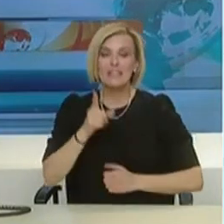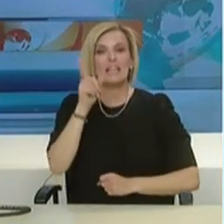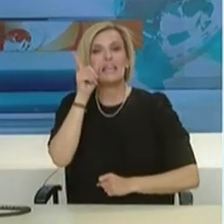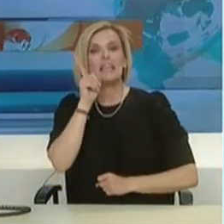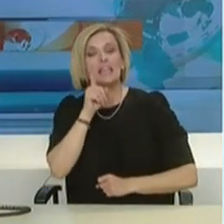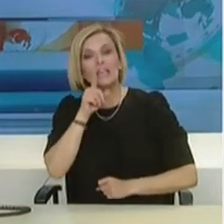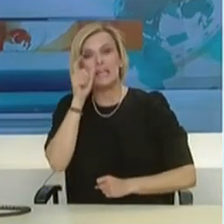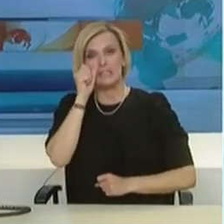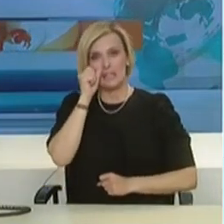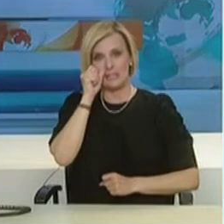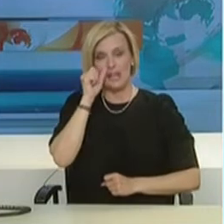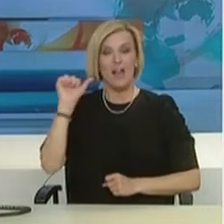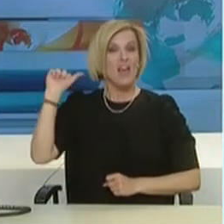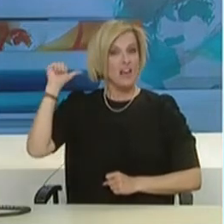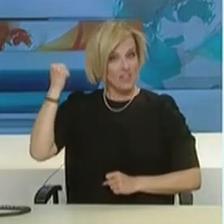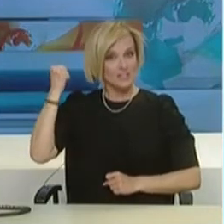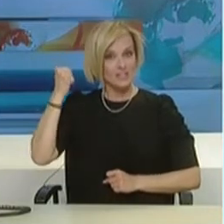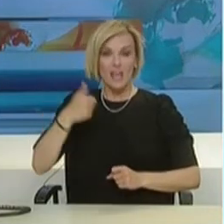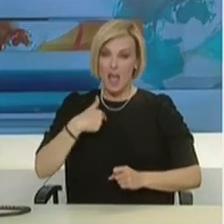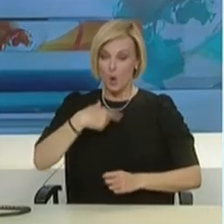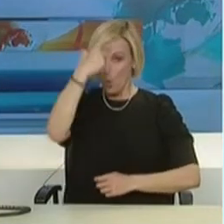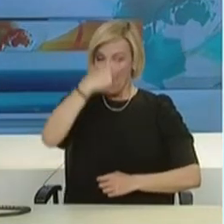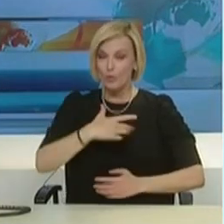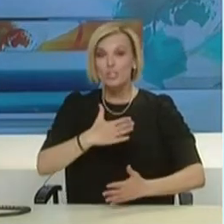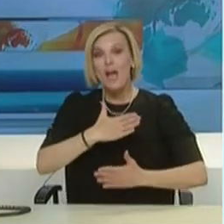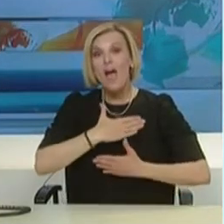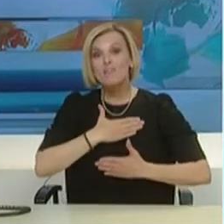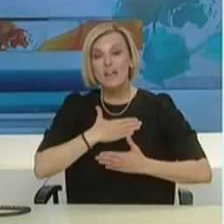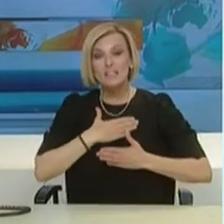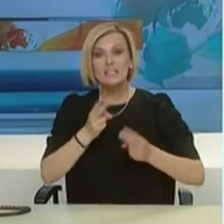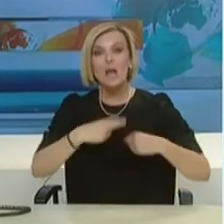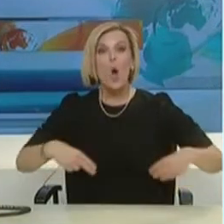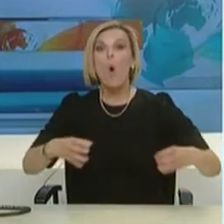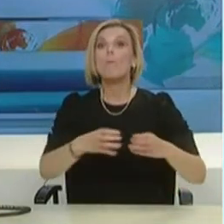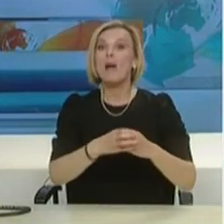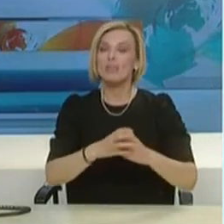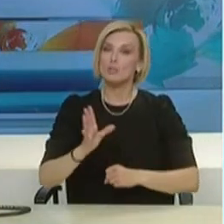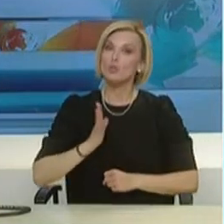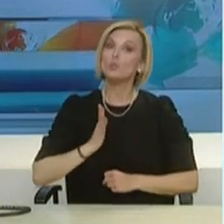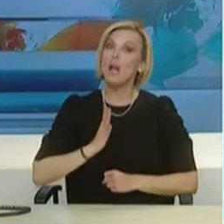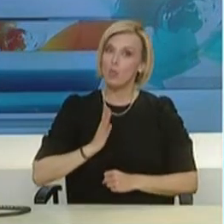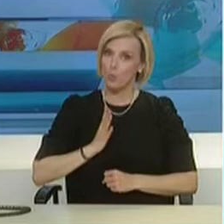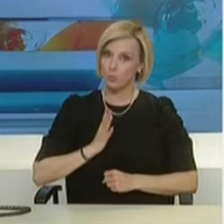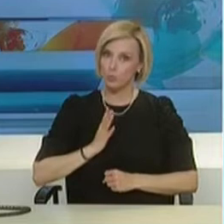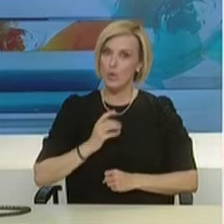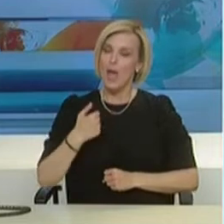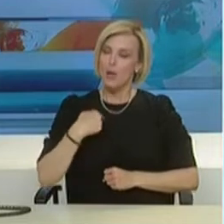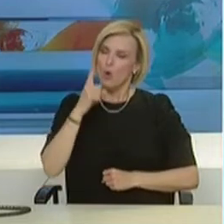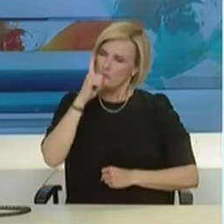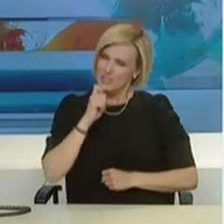χθες από καρδιά σε ευχαρίστησα κάποιες ομάδες ανθρώπων ίσως αυτούς που προσωπικά έρχομαι πιο συχνά σε επαφή.